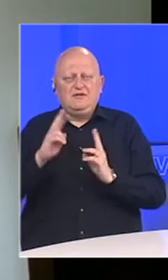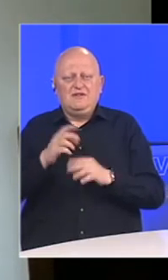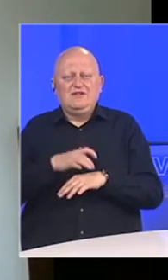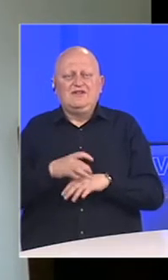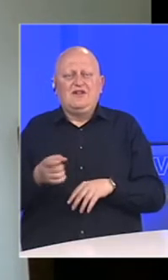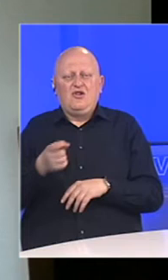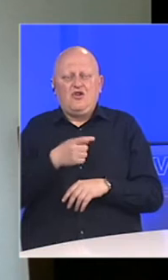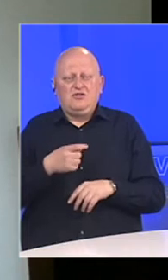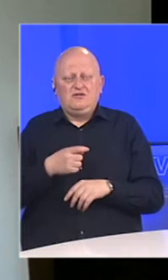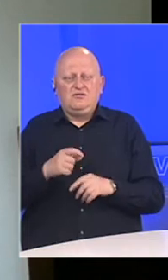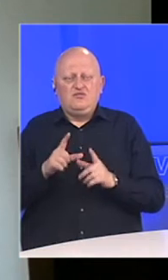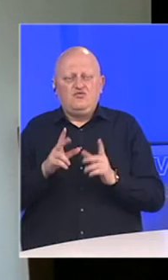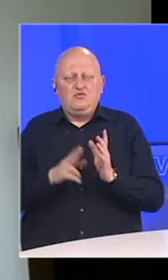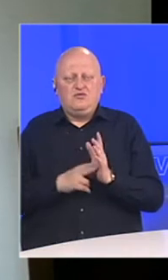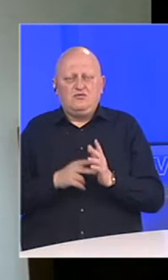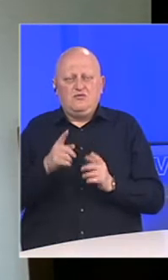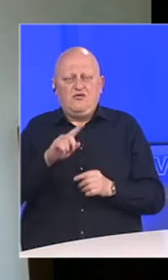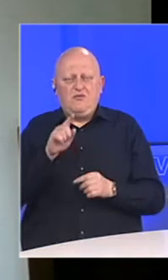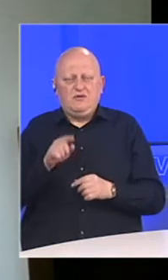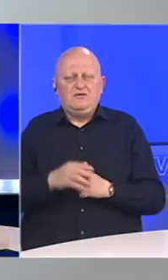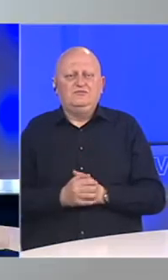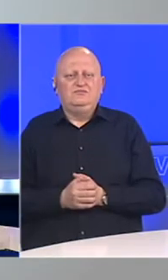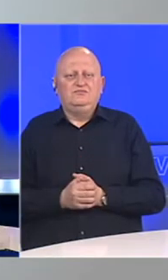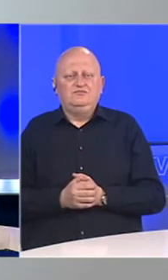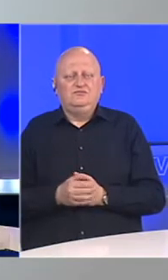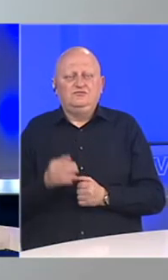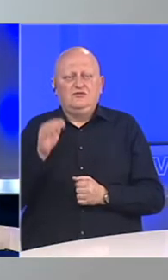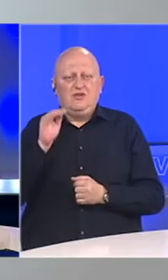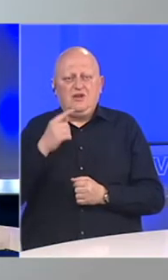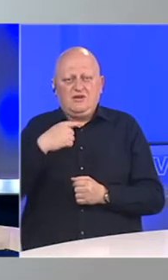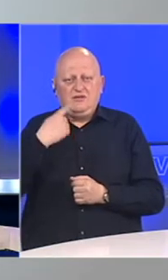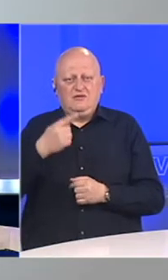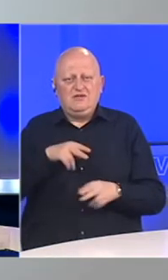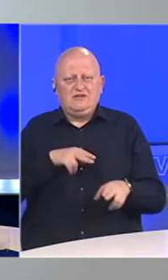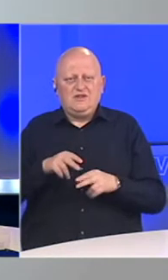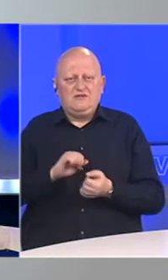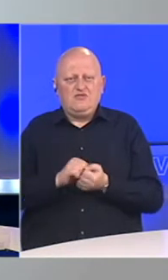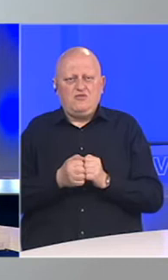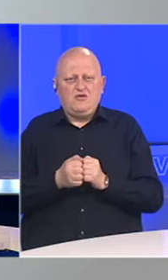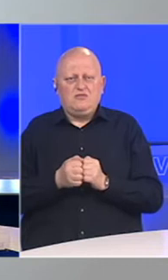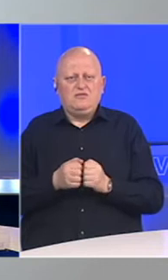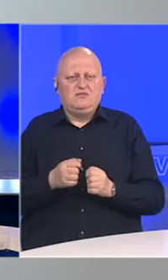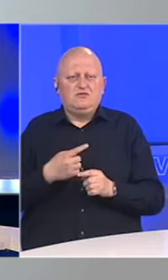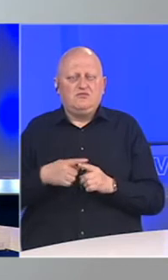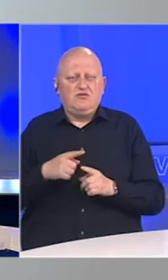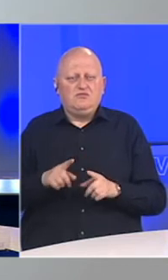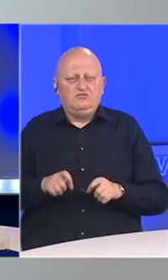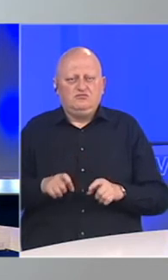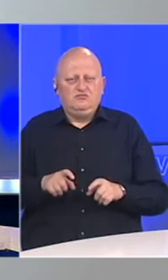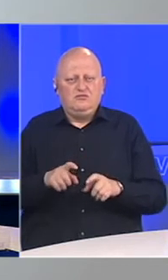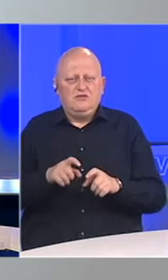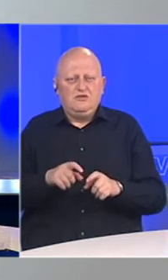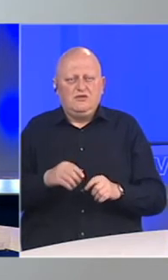zdravstvene organizacije i UN-a po ovom pitanju. U najavi smo pomenuli da Ministarstvo u borbi s posljedicama